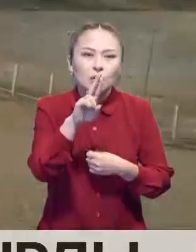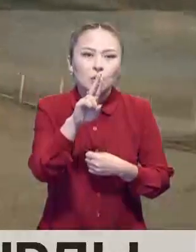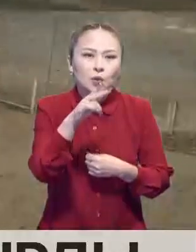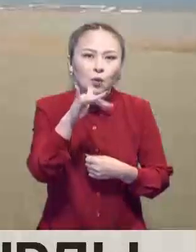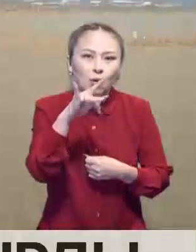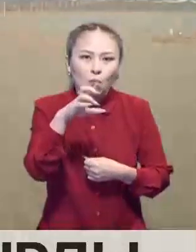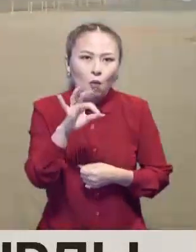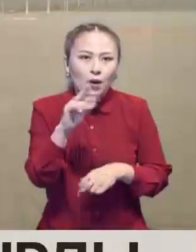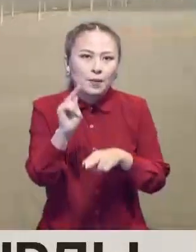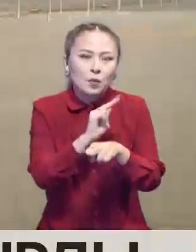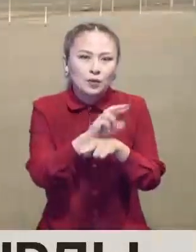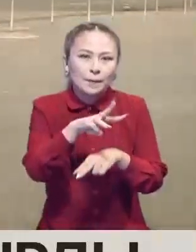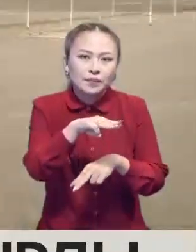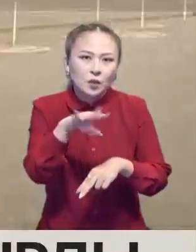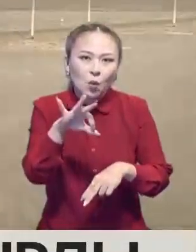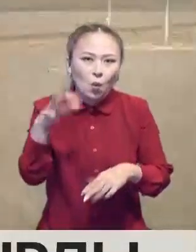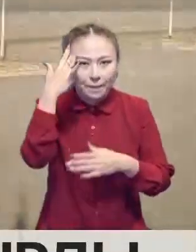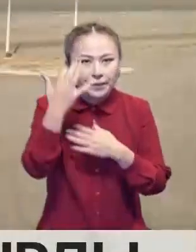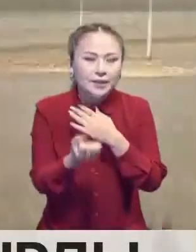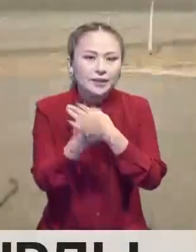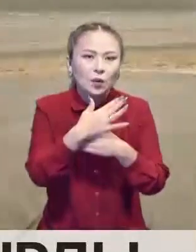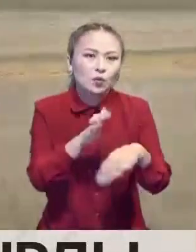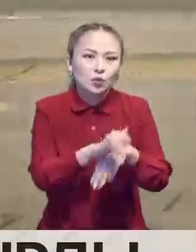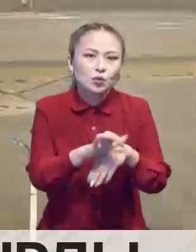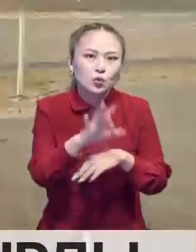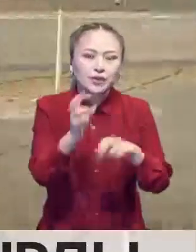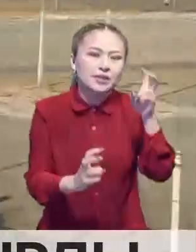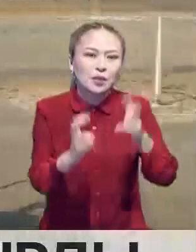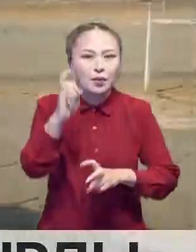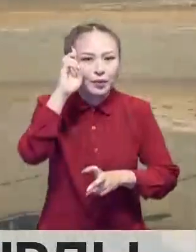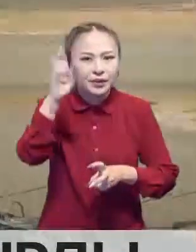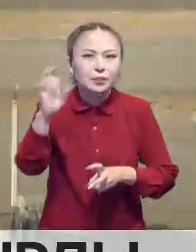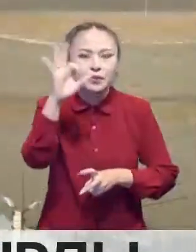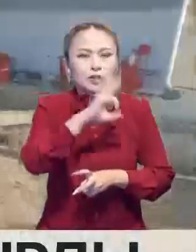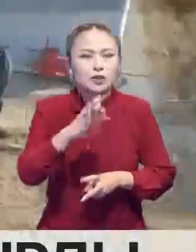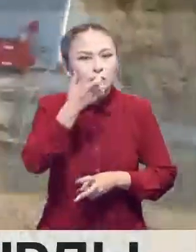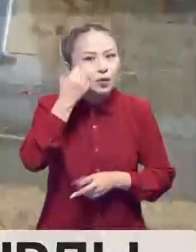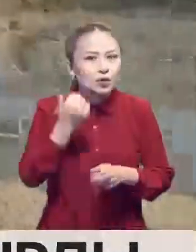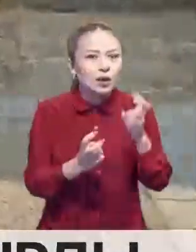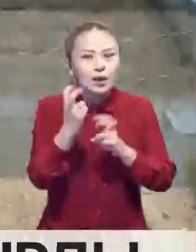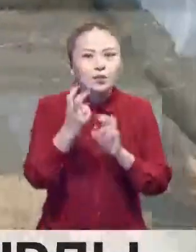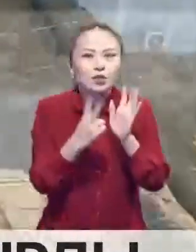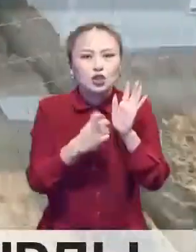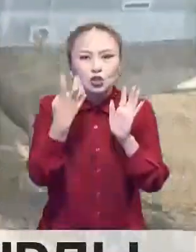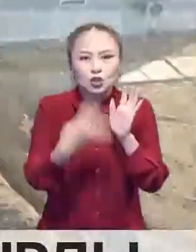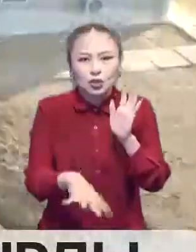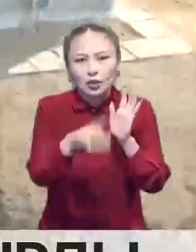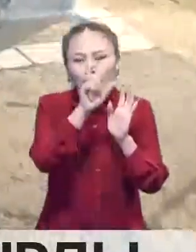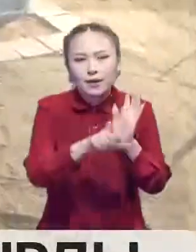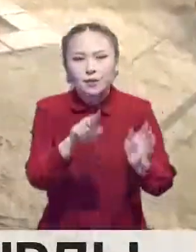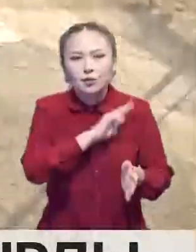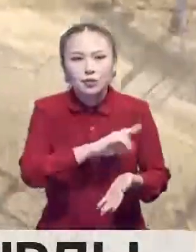турбы ремонт, жауық кешілік шектеулі серптестігі мұнай ғаз жадықтарын өндіру және жөндеу зауыты мемлекет меншігіне өтет. Қайсы бұрында